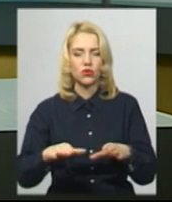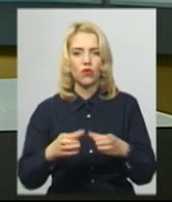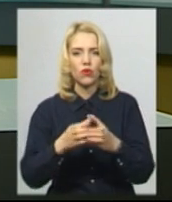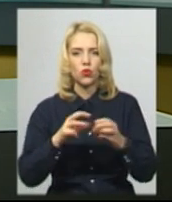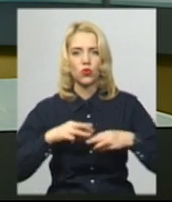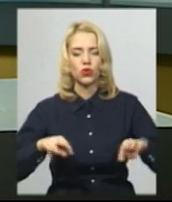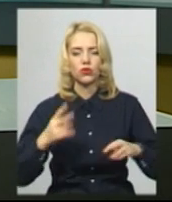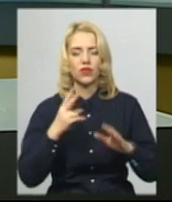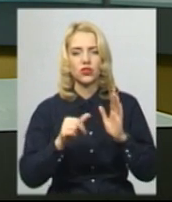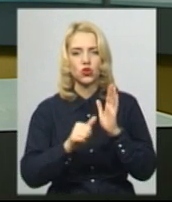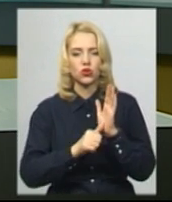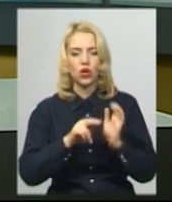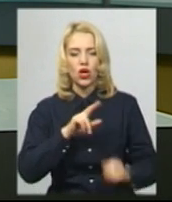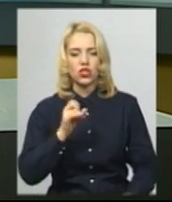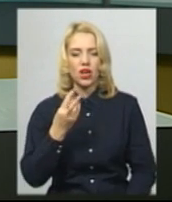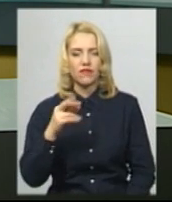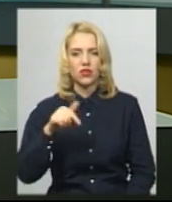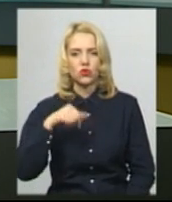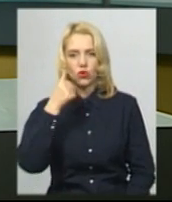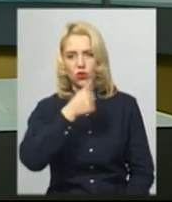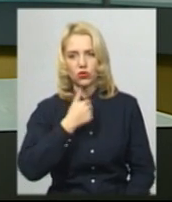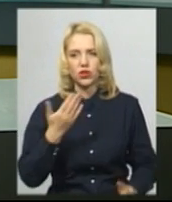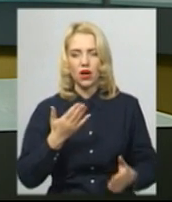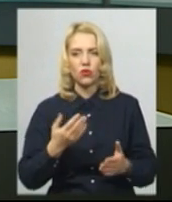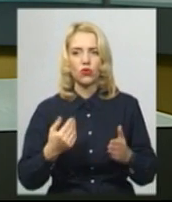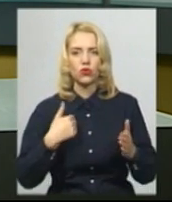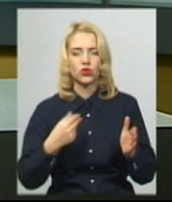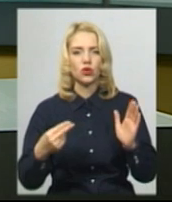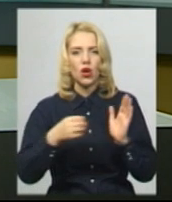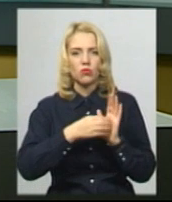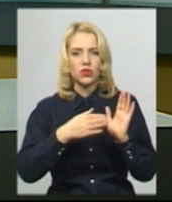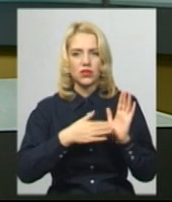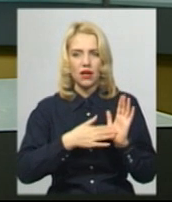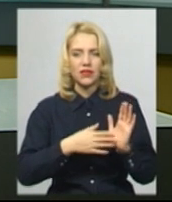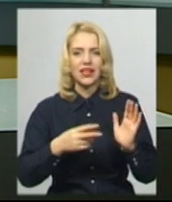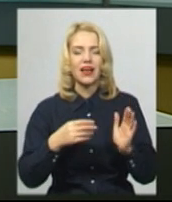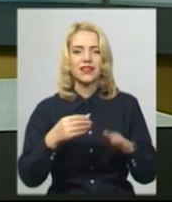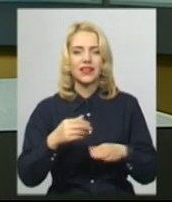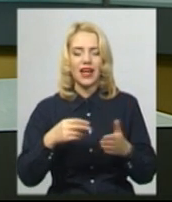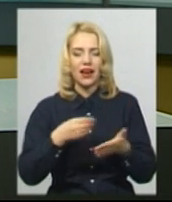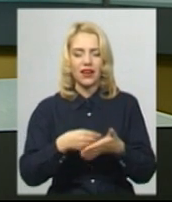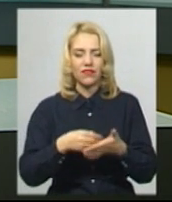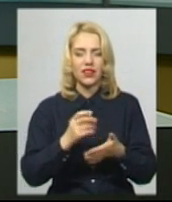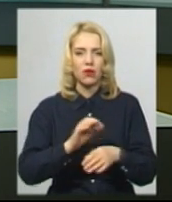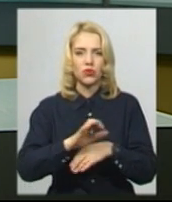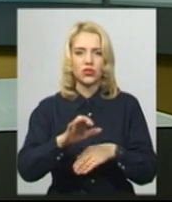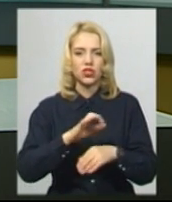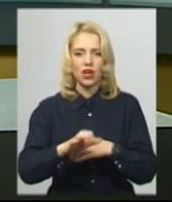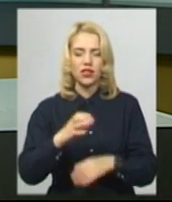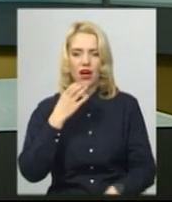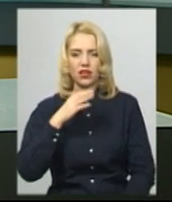червня цього року, якою пропонується встановити граничні тарифи на постачання населенню теплової енергії та гарячої води,